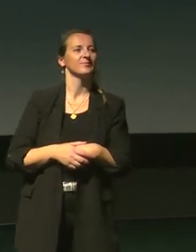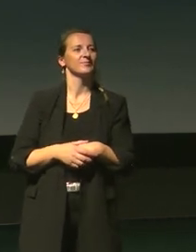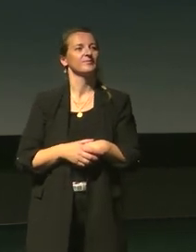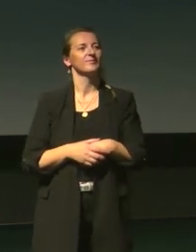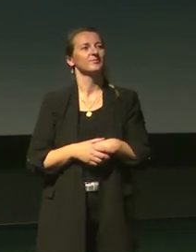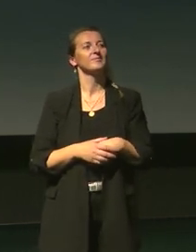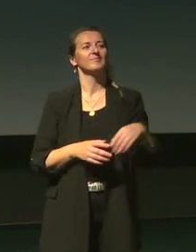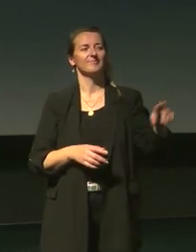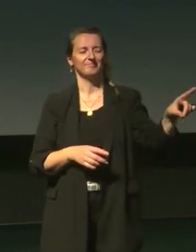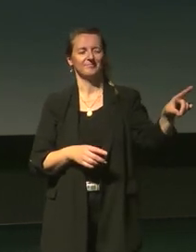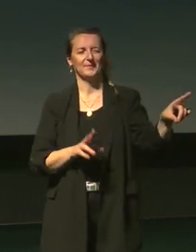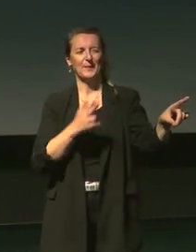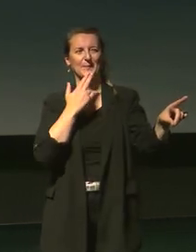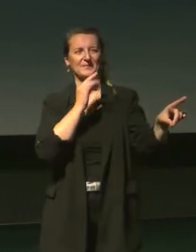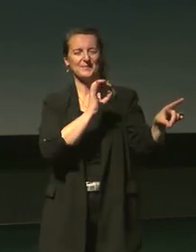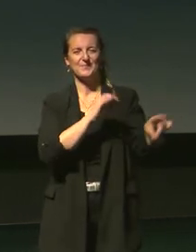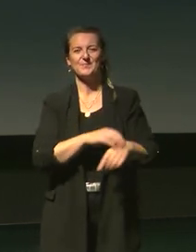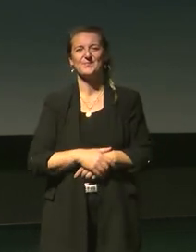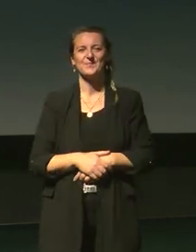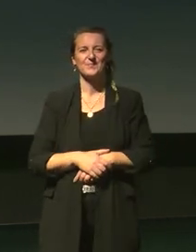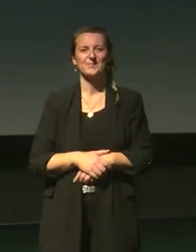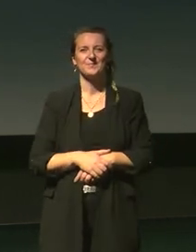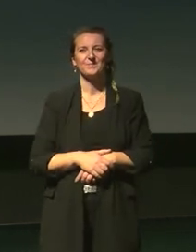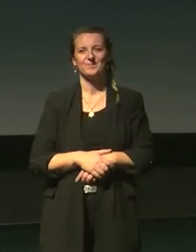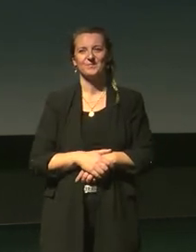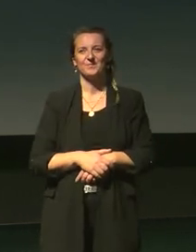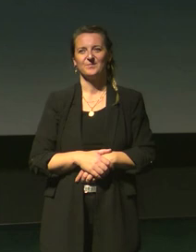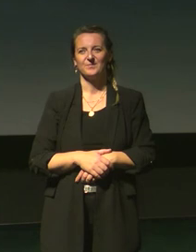il une question qu'il y